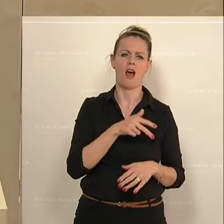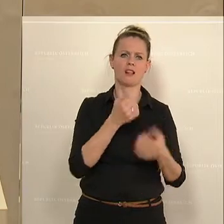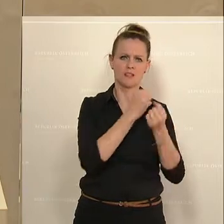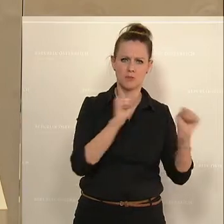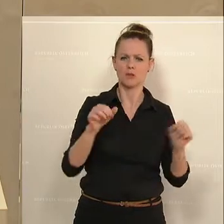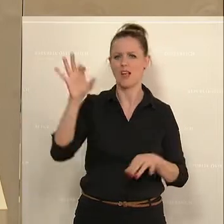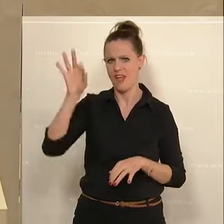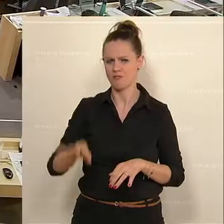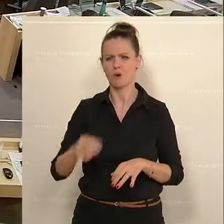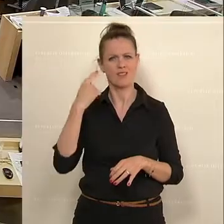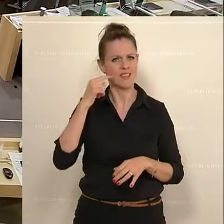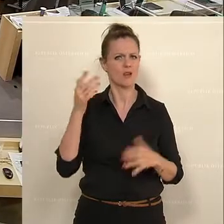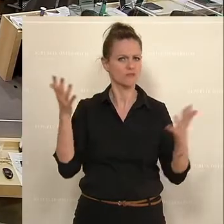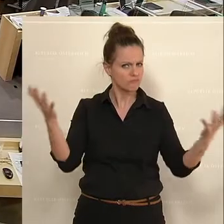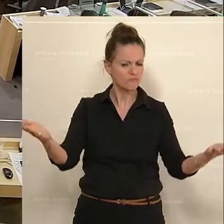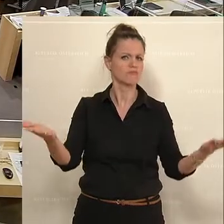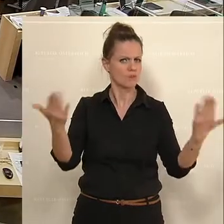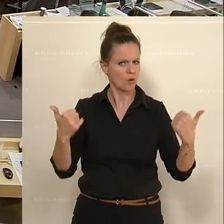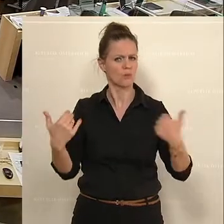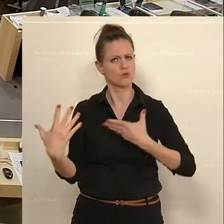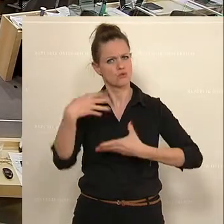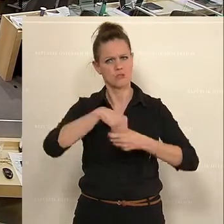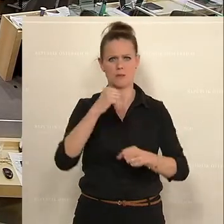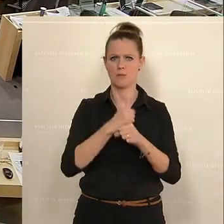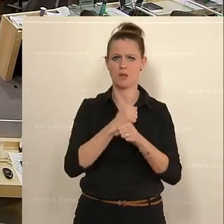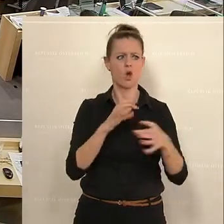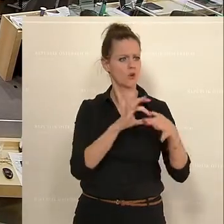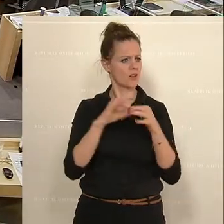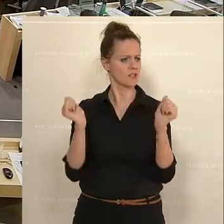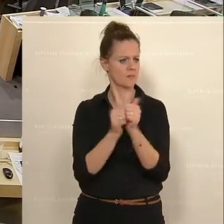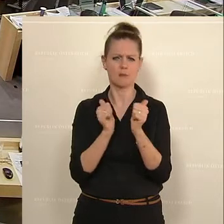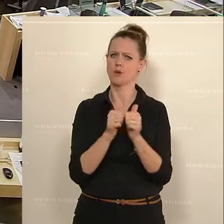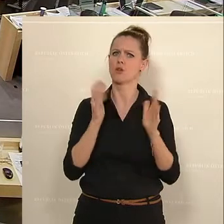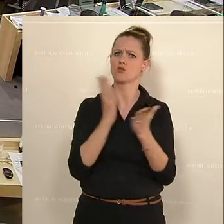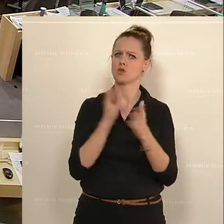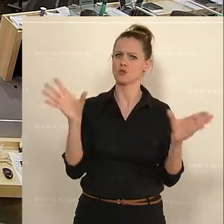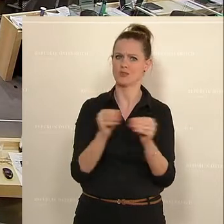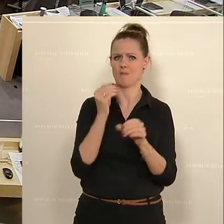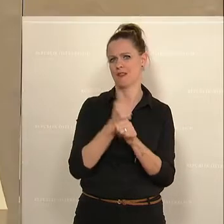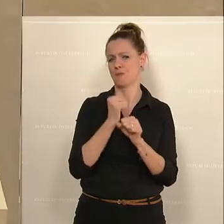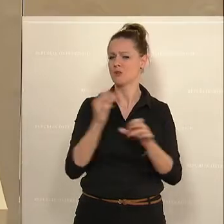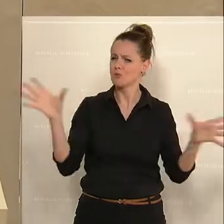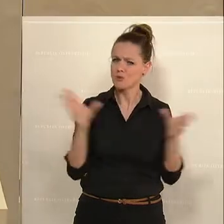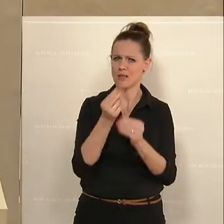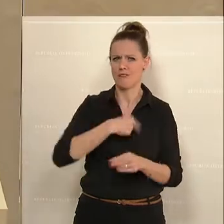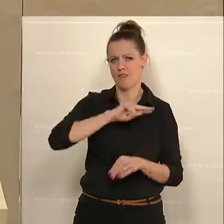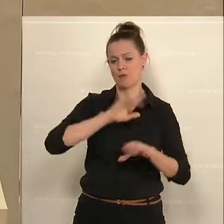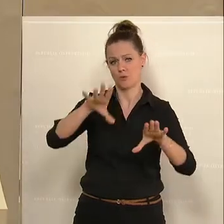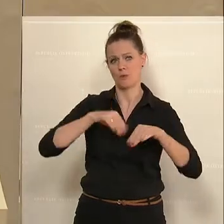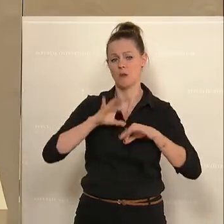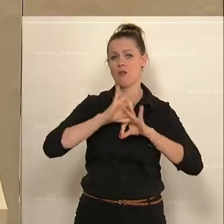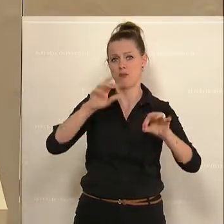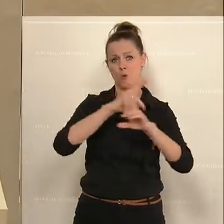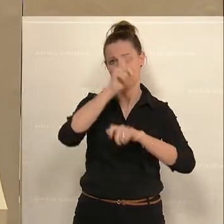den Freiheitlichen, zu den Neos. Wir tun es schon gemeinsam mit unserem Koalitionspartner und übernehmen wir gemeinsam Verantwortung für die Österreicherinnen